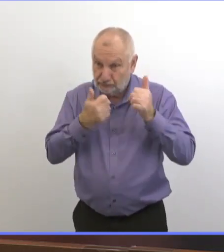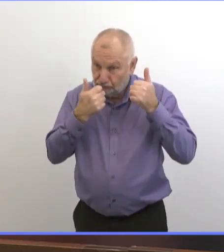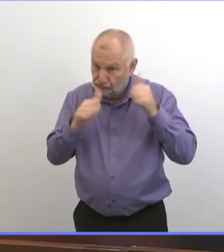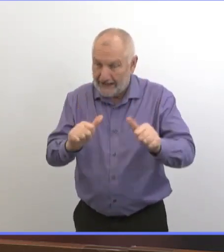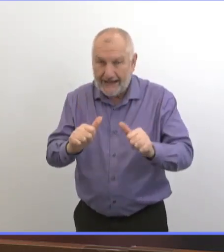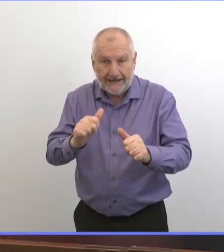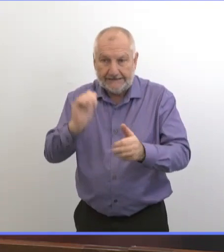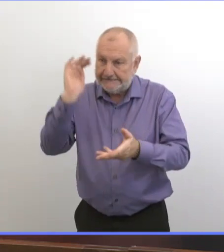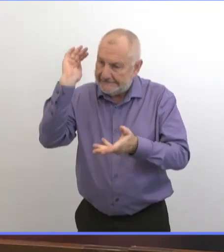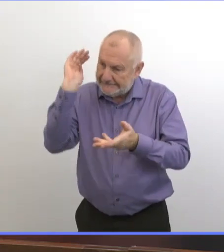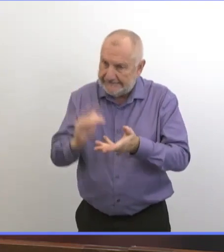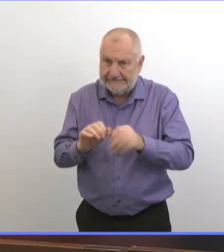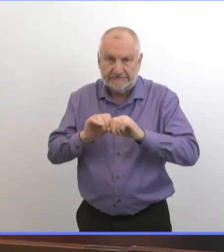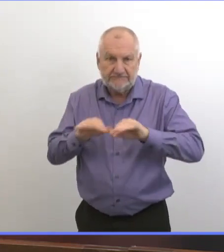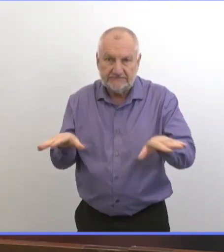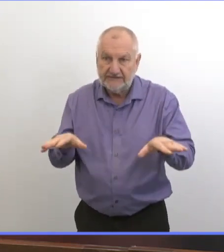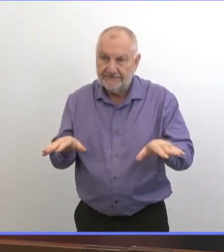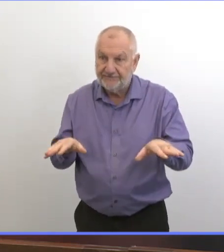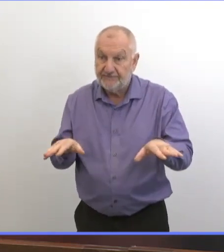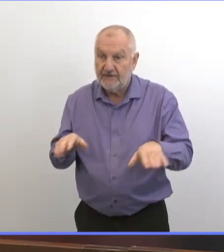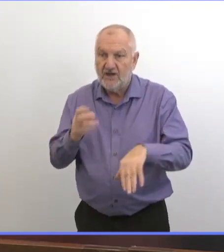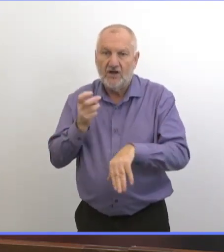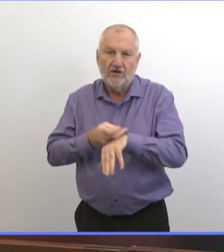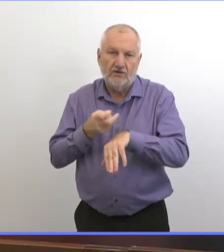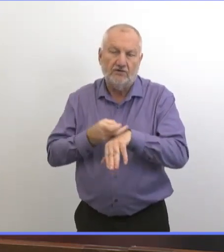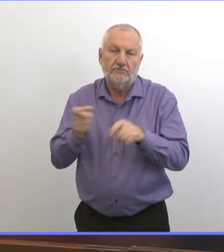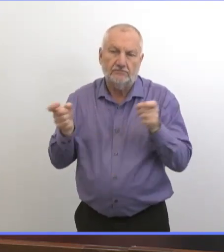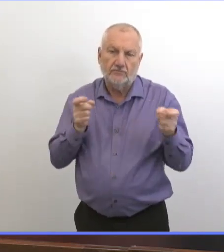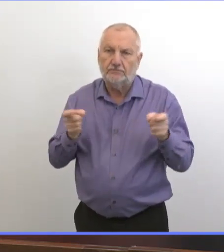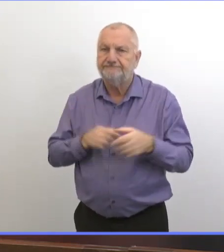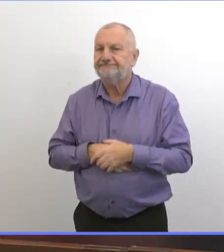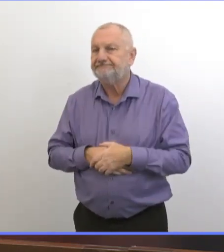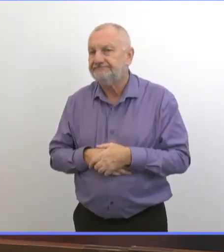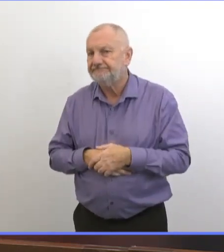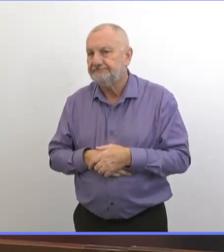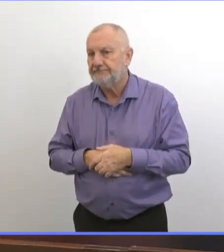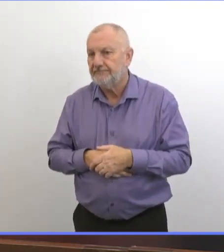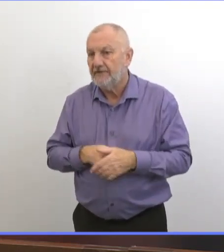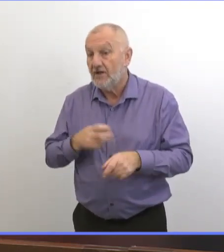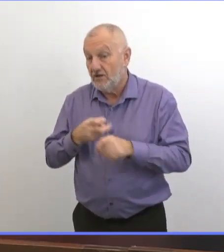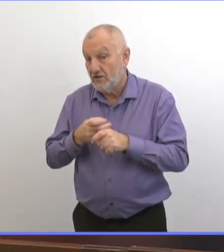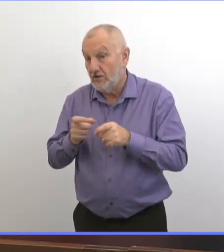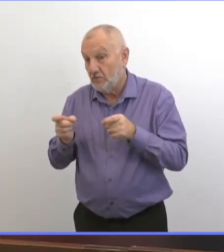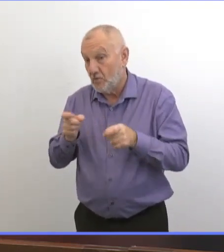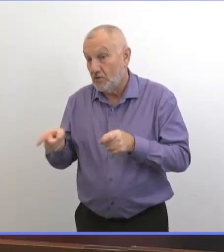ça-ci. Mais c'est très difficile d'arrêter la transmission de ce virus.